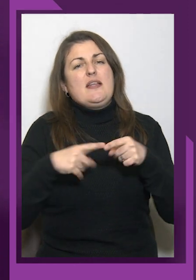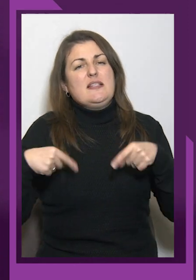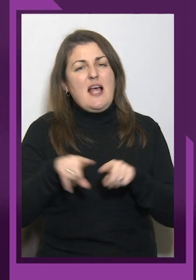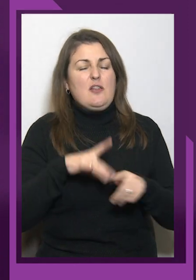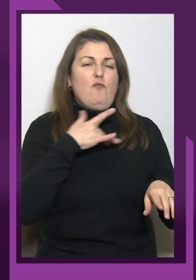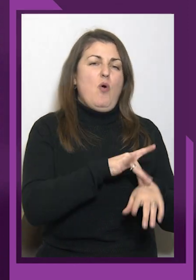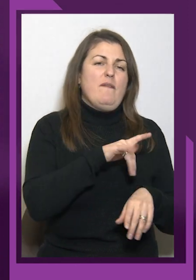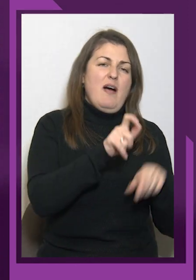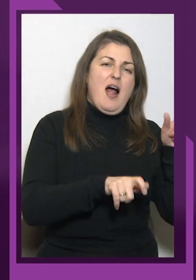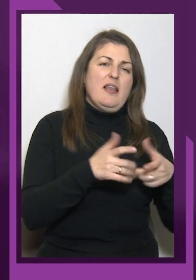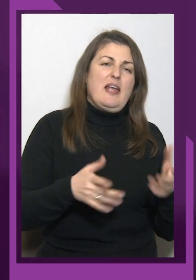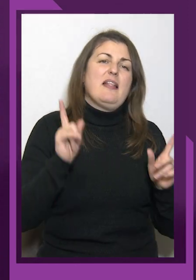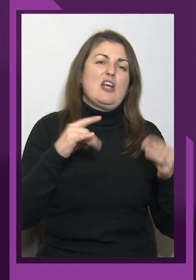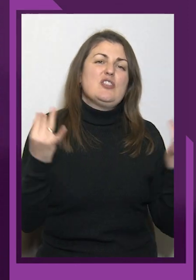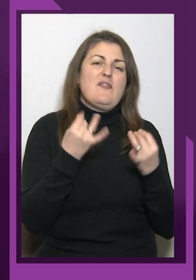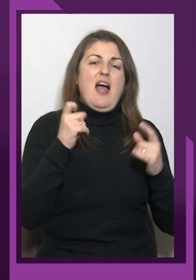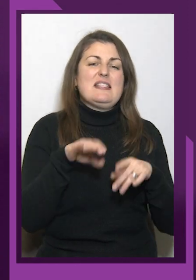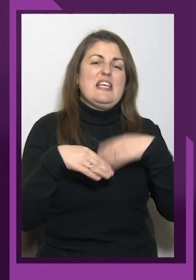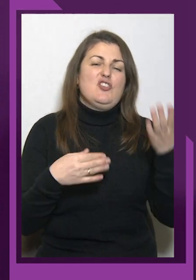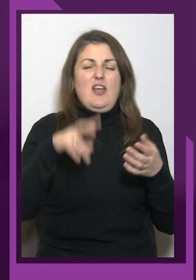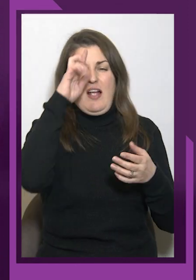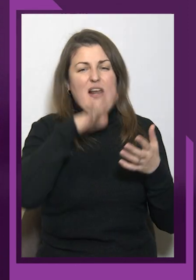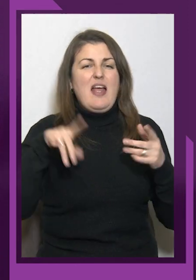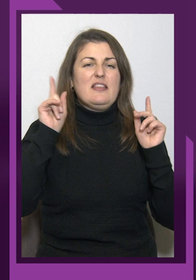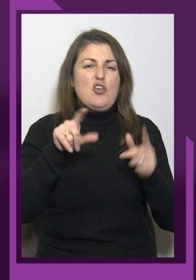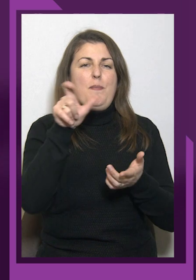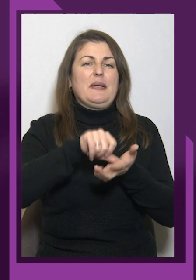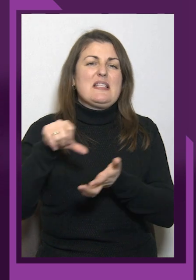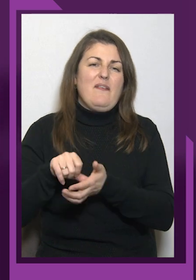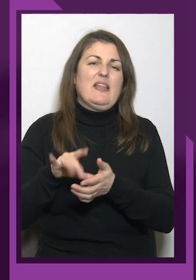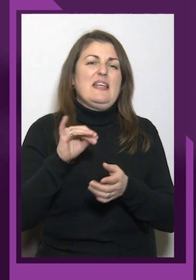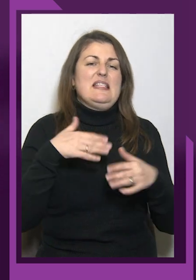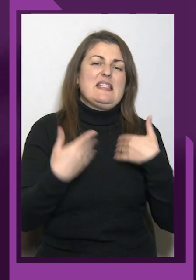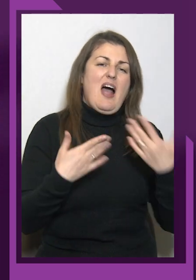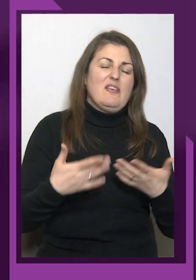теж представники і ставилися, що говорили, якою була атмосфера?